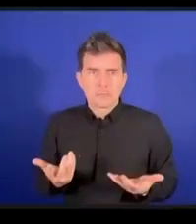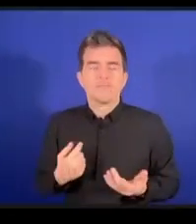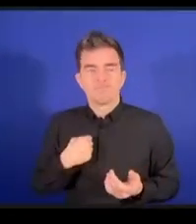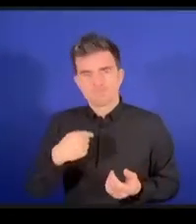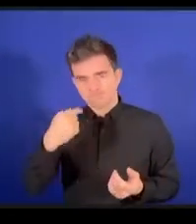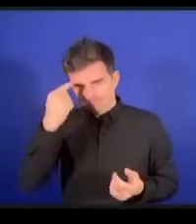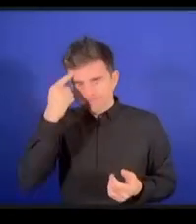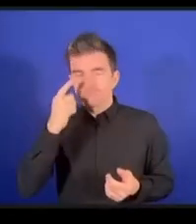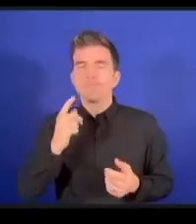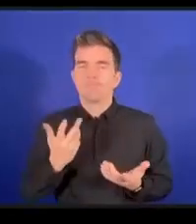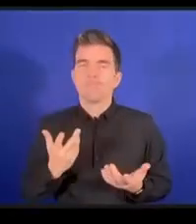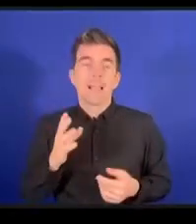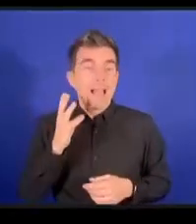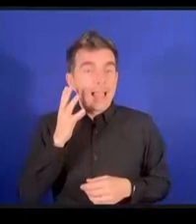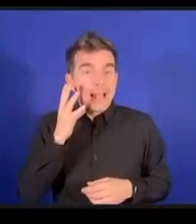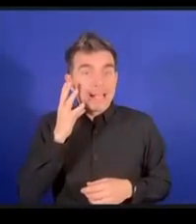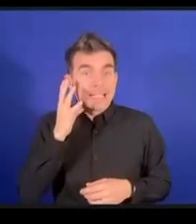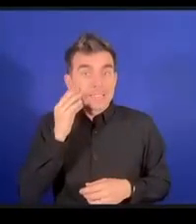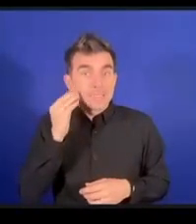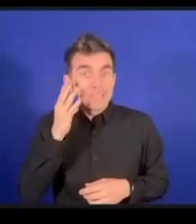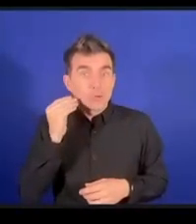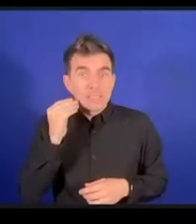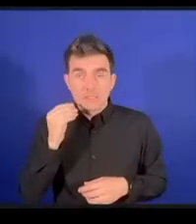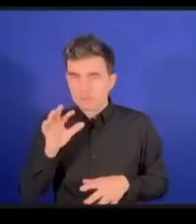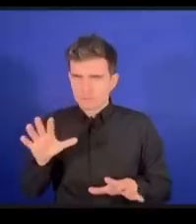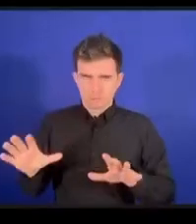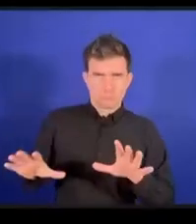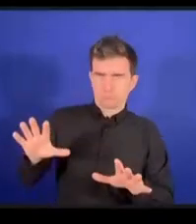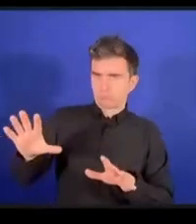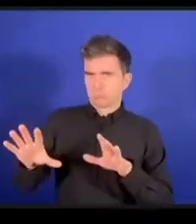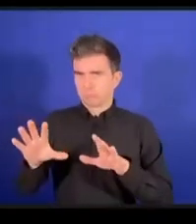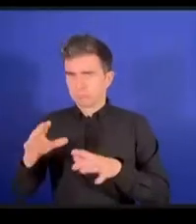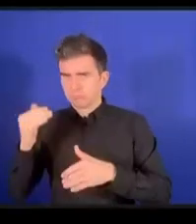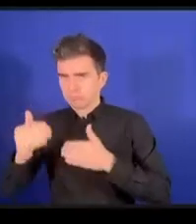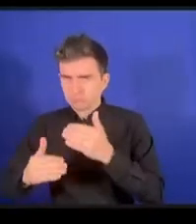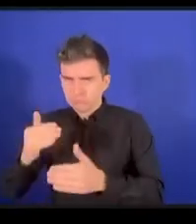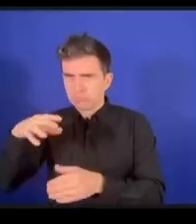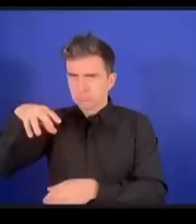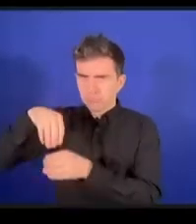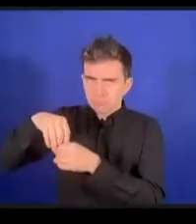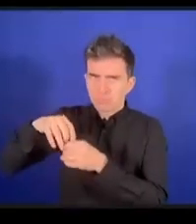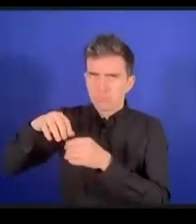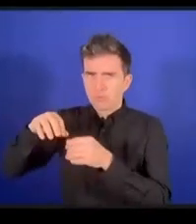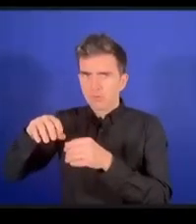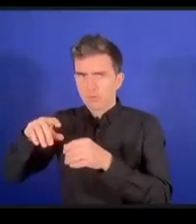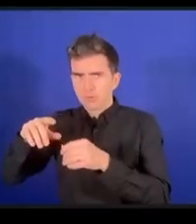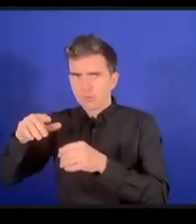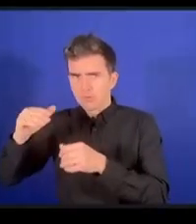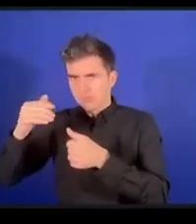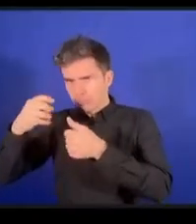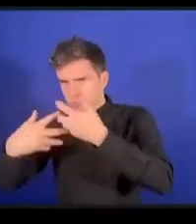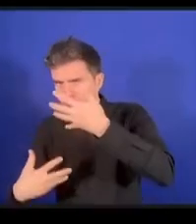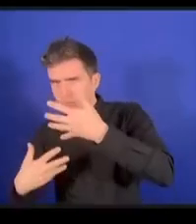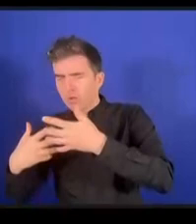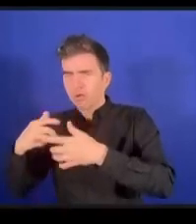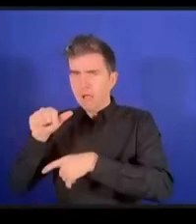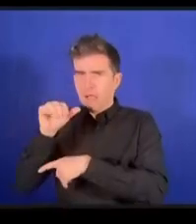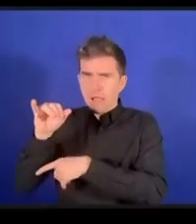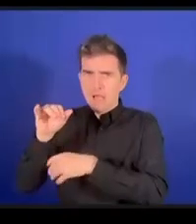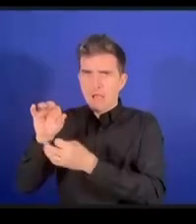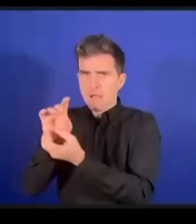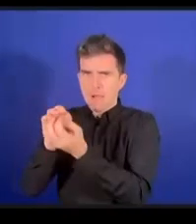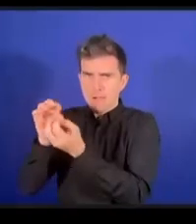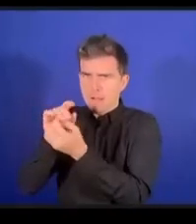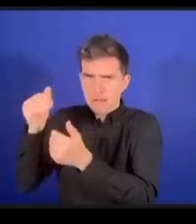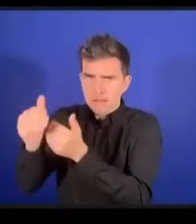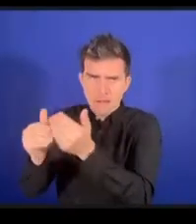今まで学んだ教訓を30年間私たちは経験を積んできたわけですからインタ